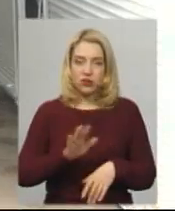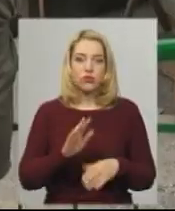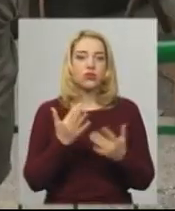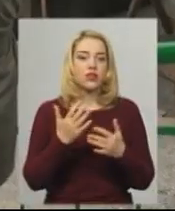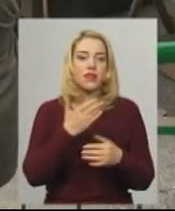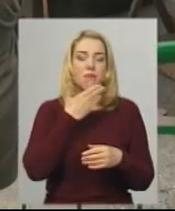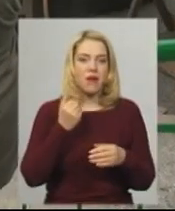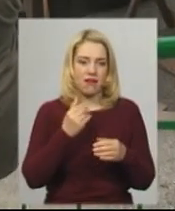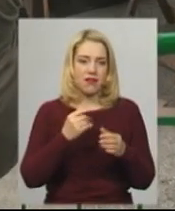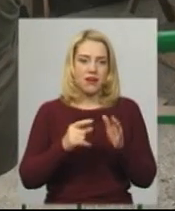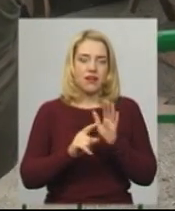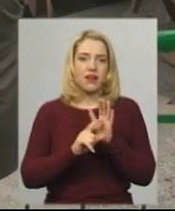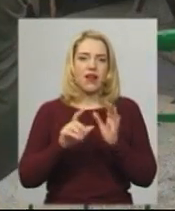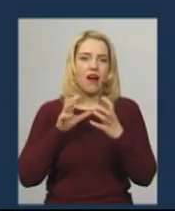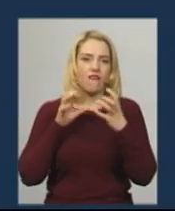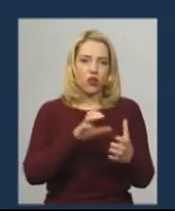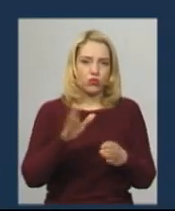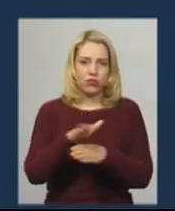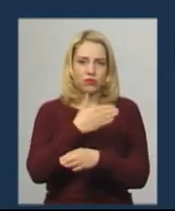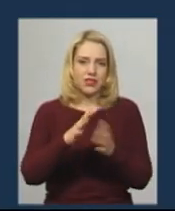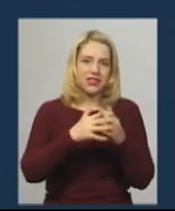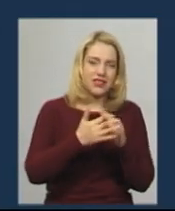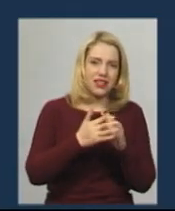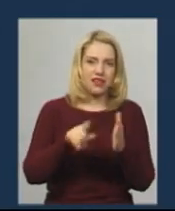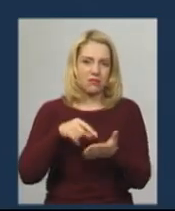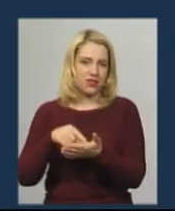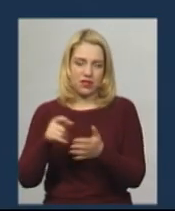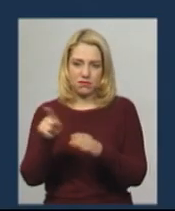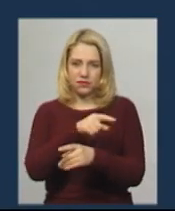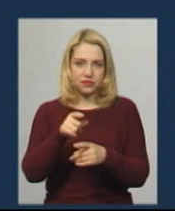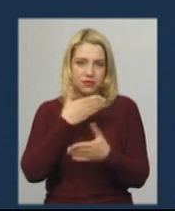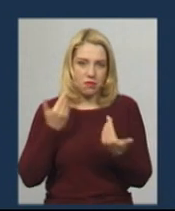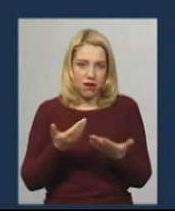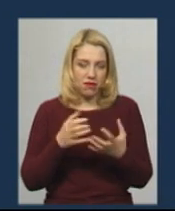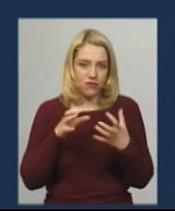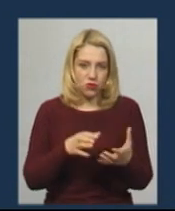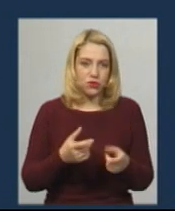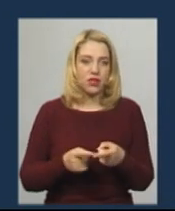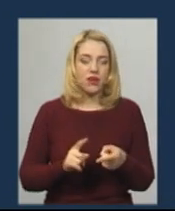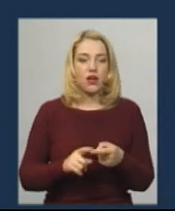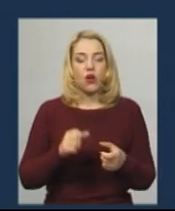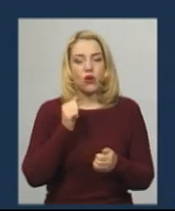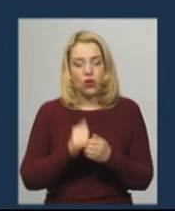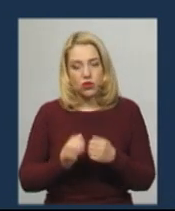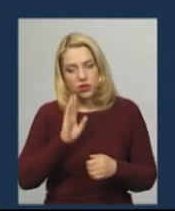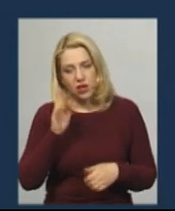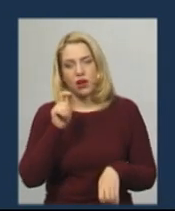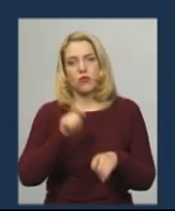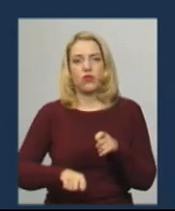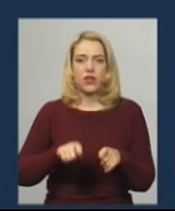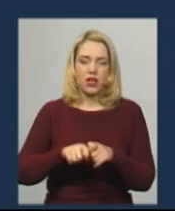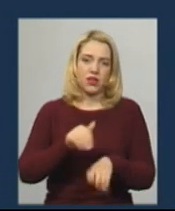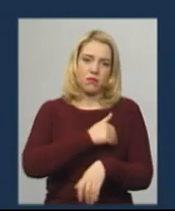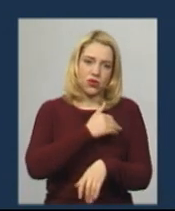транспортні сполучення між населенними пунктами. Кожен ранок перевіряється стан здоров'я, температура чергового, чи